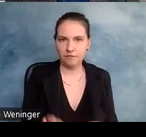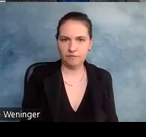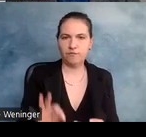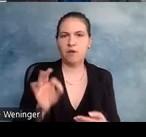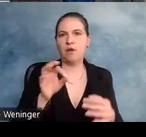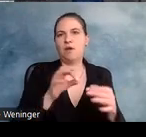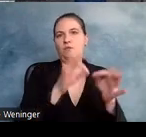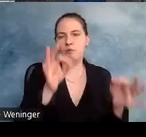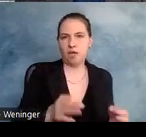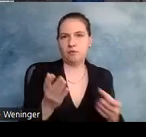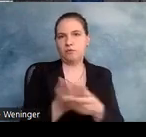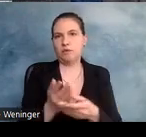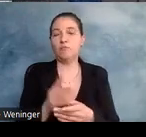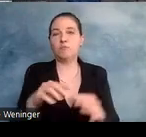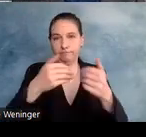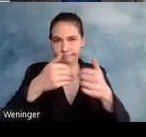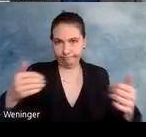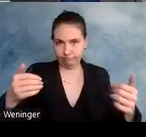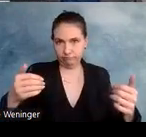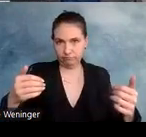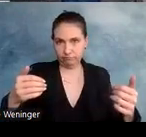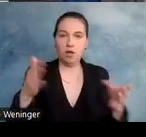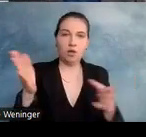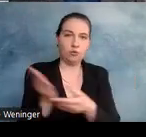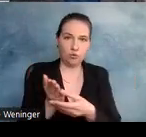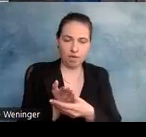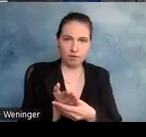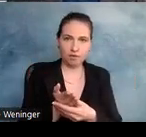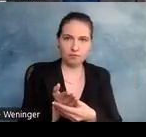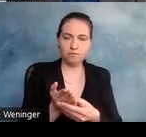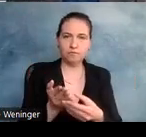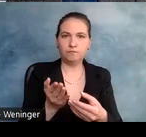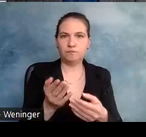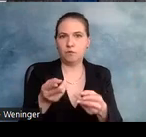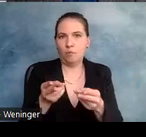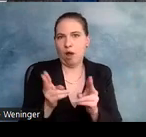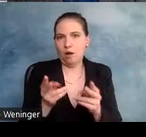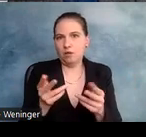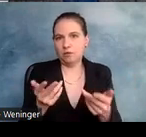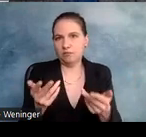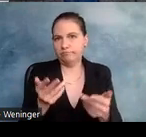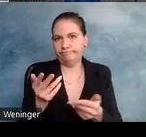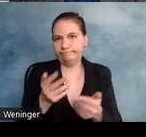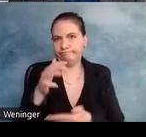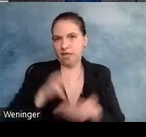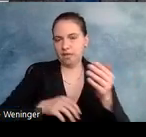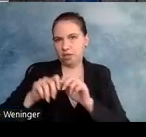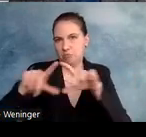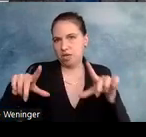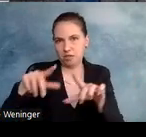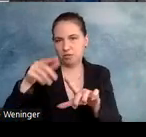-Formulare. Wir unterscheiden hier, also Dokumente sind ganz normale Text- und Bild